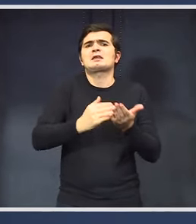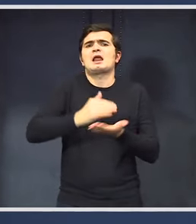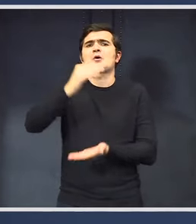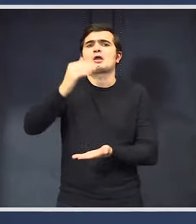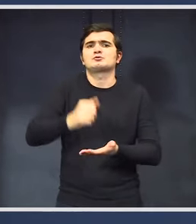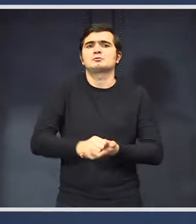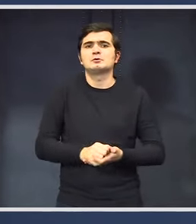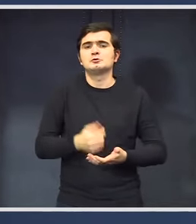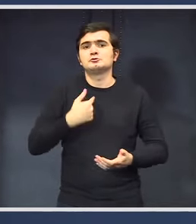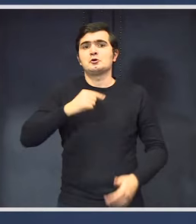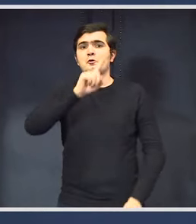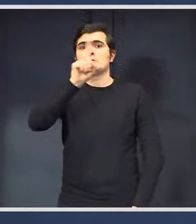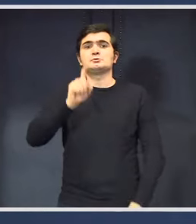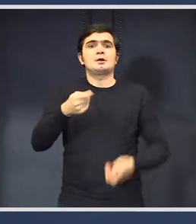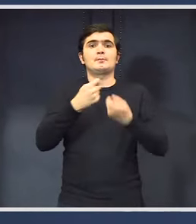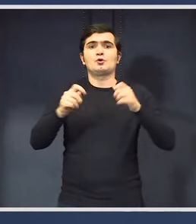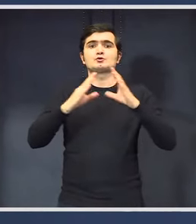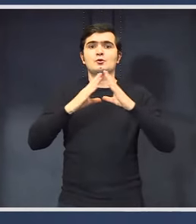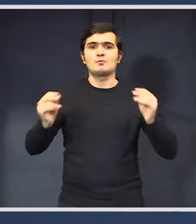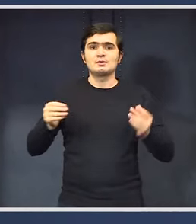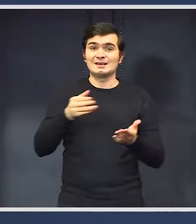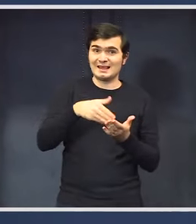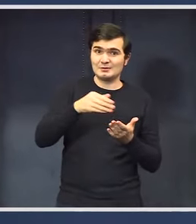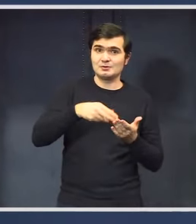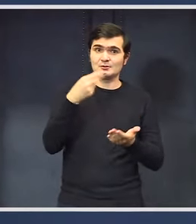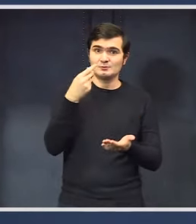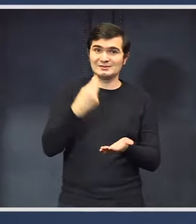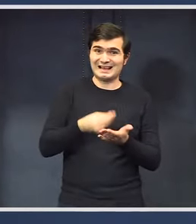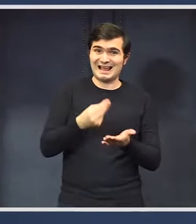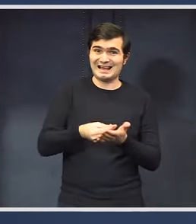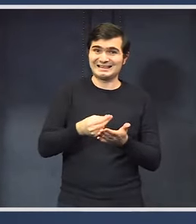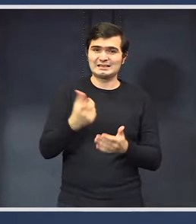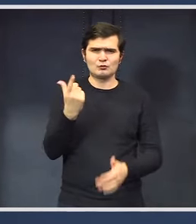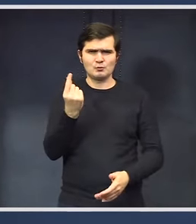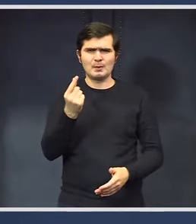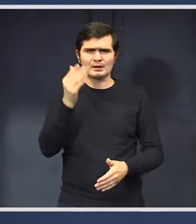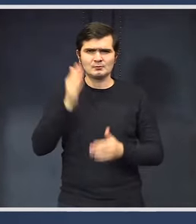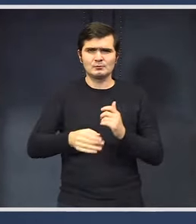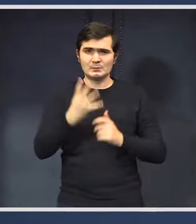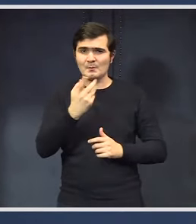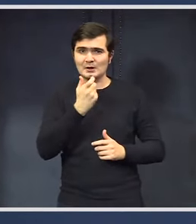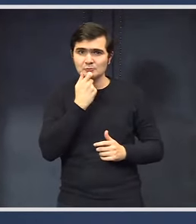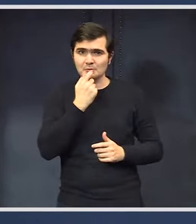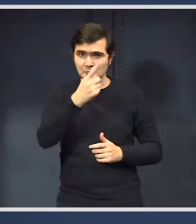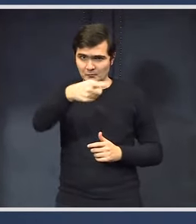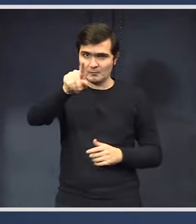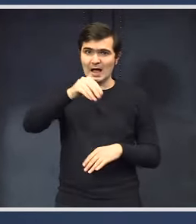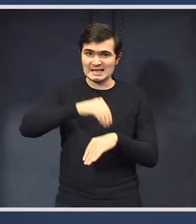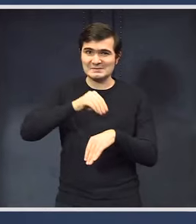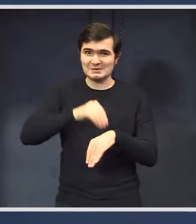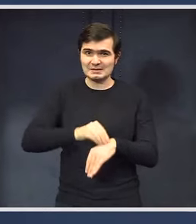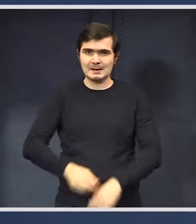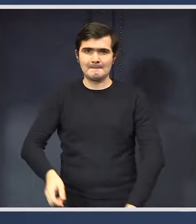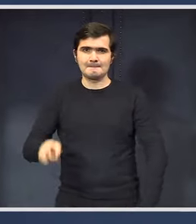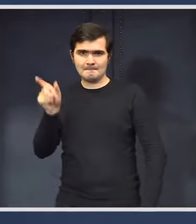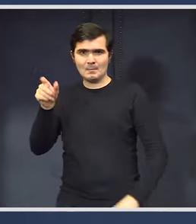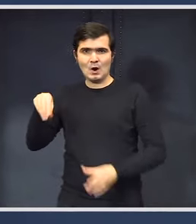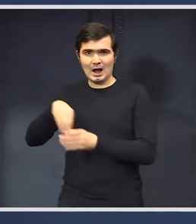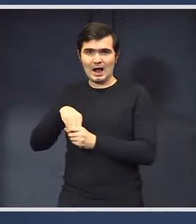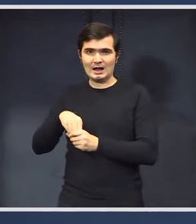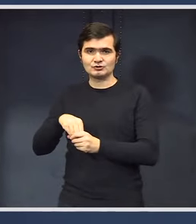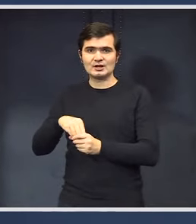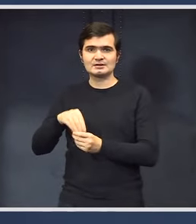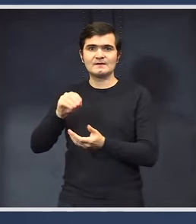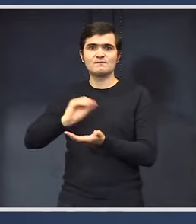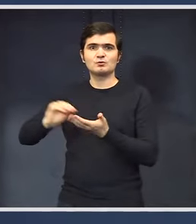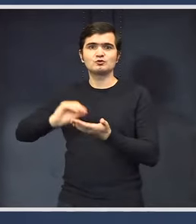Și eu vă întreb pe dumneavoastră și întreb pe toți românii. Cheltuielile cu salariile s-au dublat în 4 ani de zile. Ați simți că performanța funcționalului public s-a